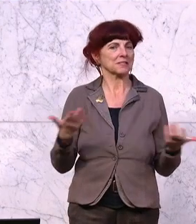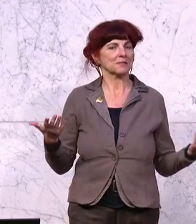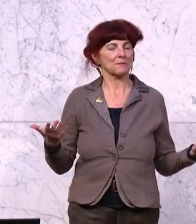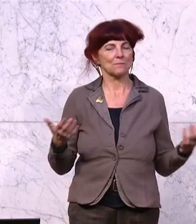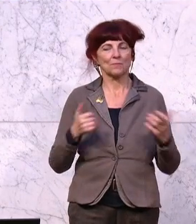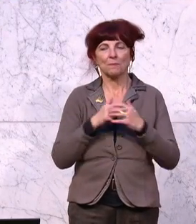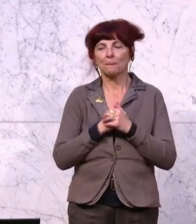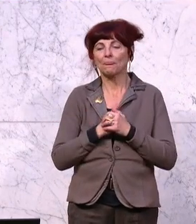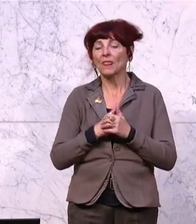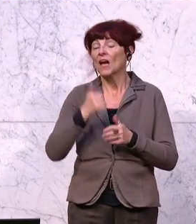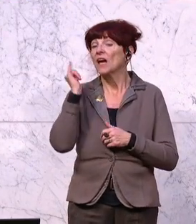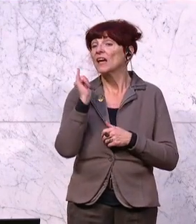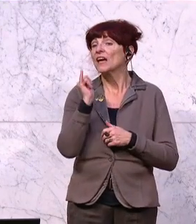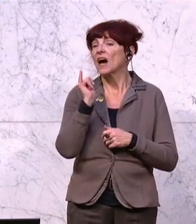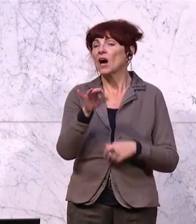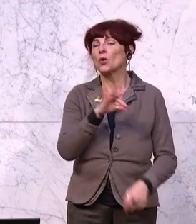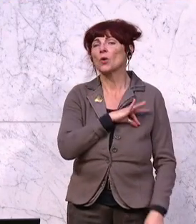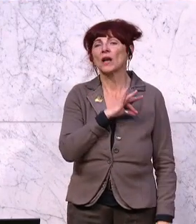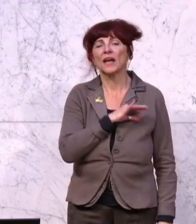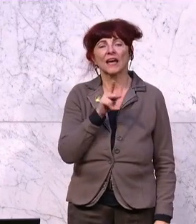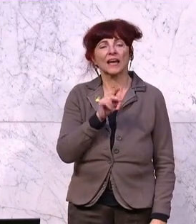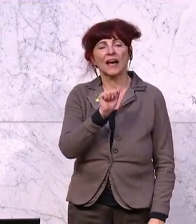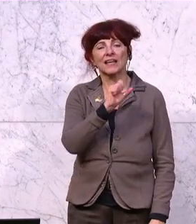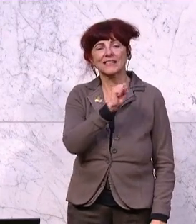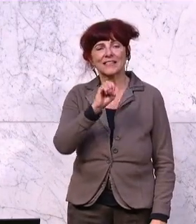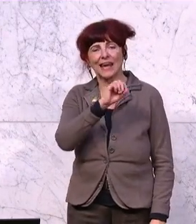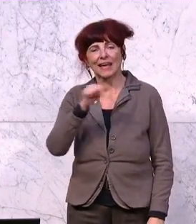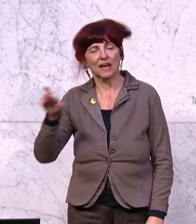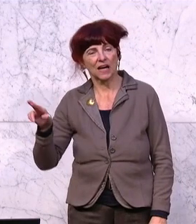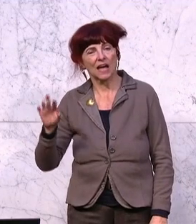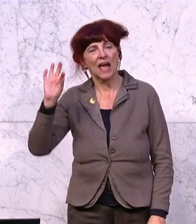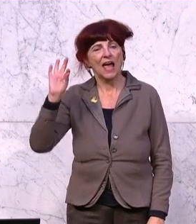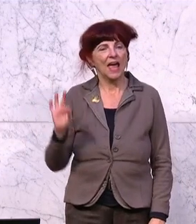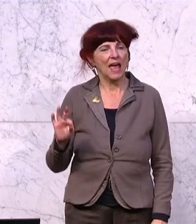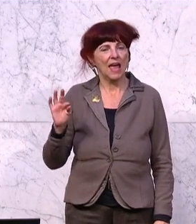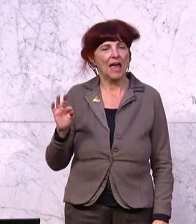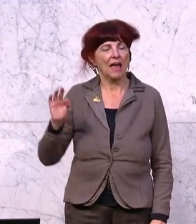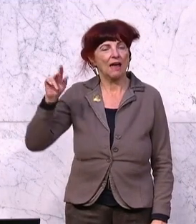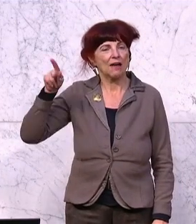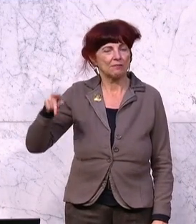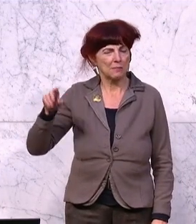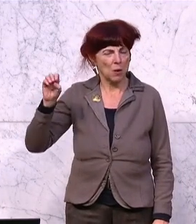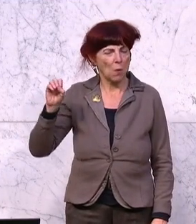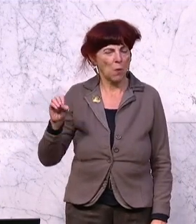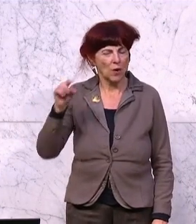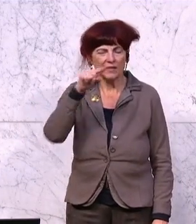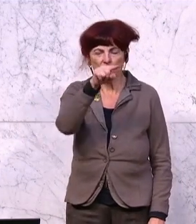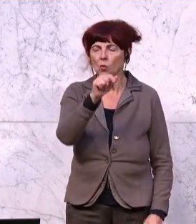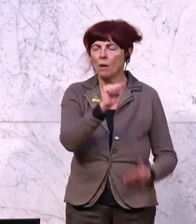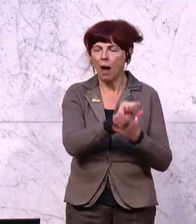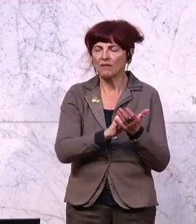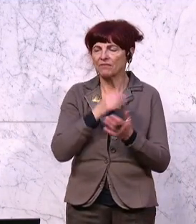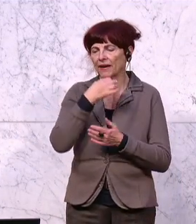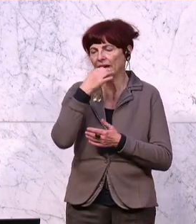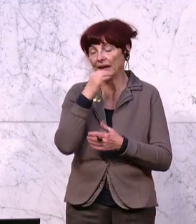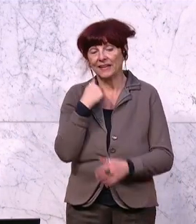Und Herr Kollege Kassegger von der FPÖ, ich habe Sie heute ganz am Eingang ganz genau zugehört und summa summarum, wenn ich mir